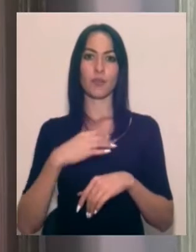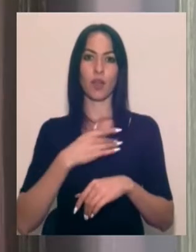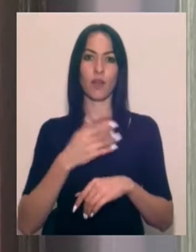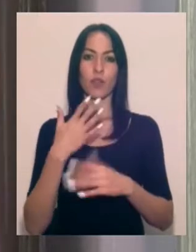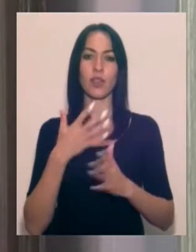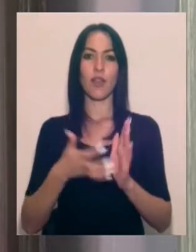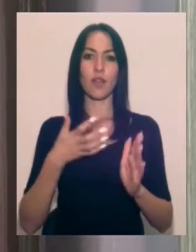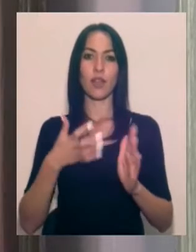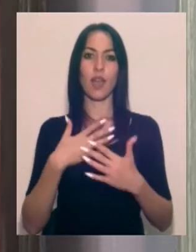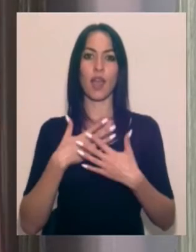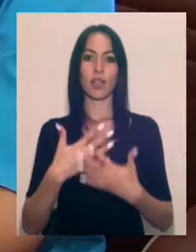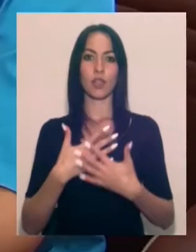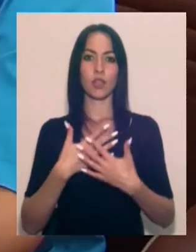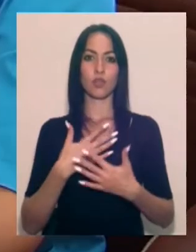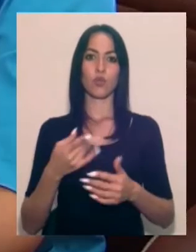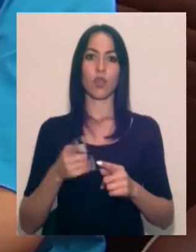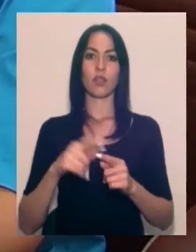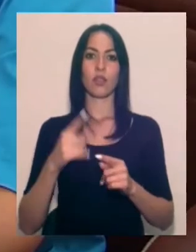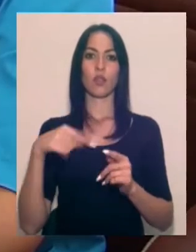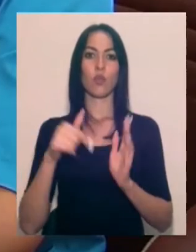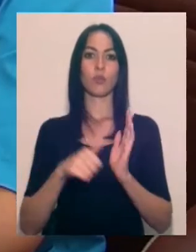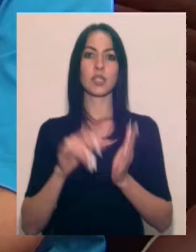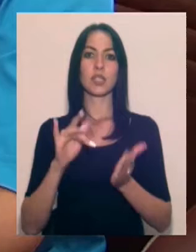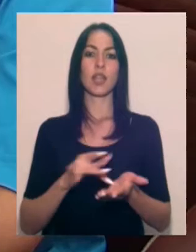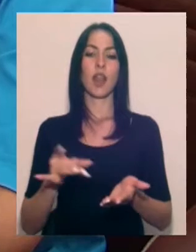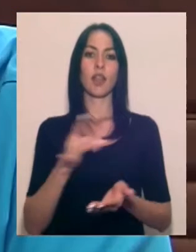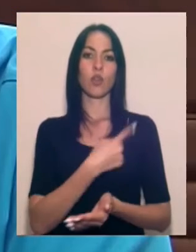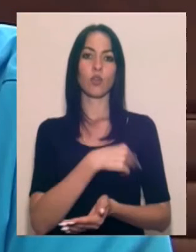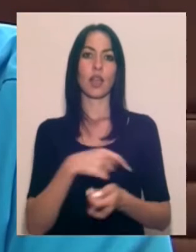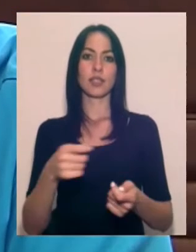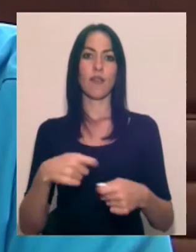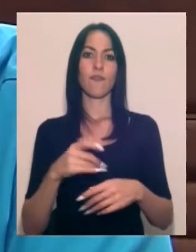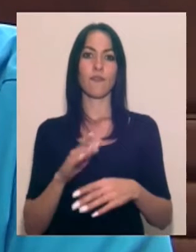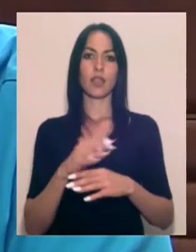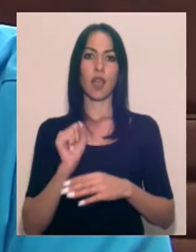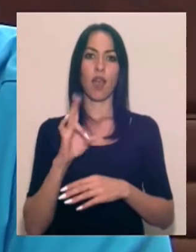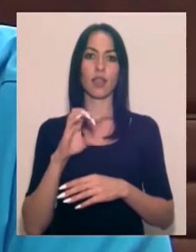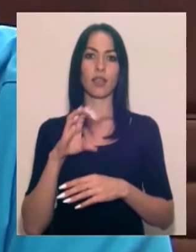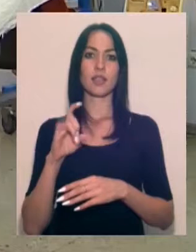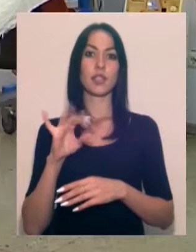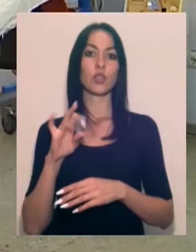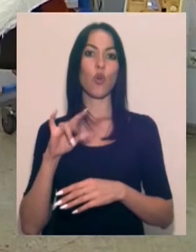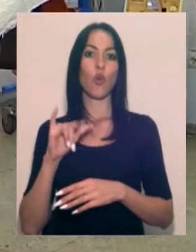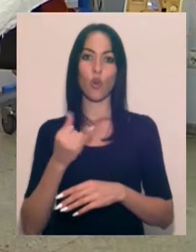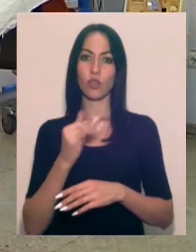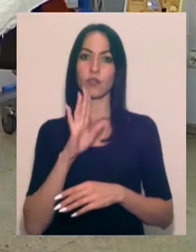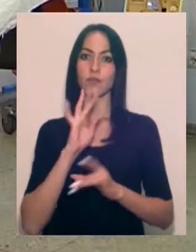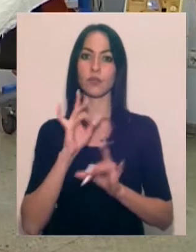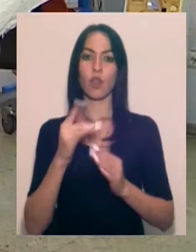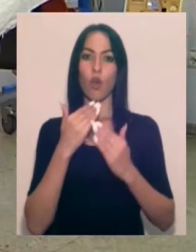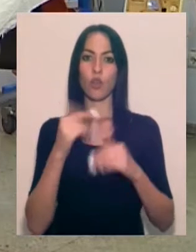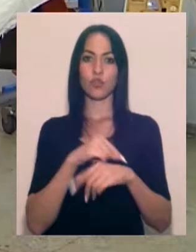кисню, Любощівська центральна районна лікарня. Завідувачка відділенням анестезіології Анжела Боровченко розповідає, що останнім часом побільшало